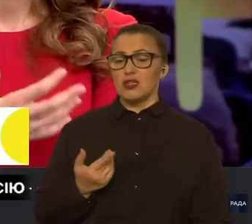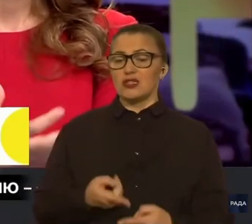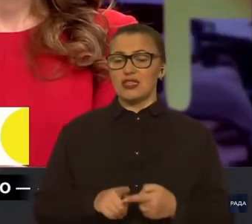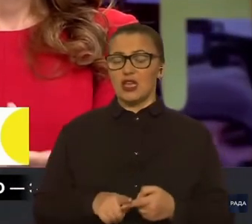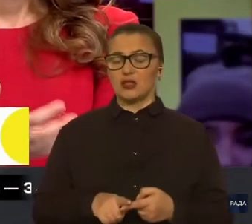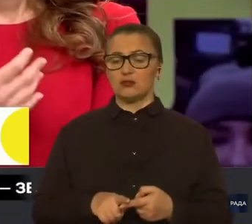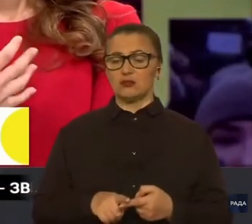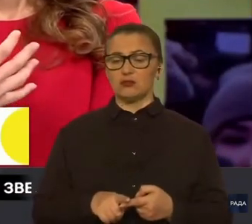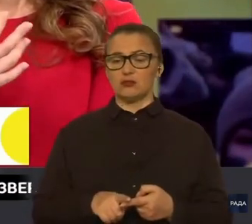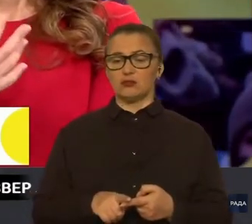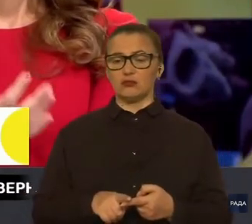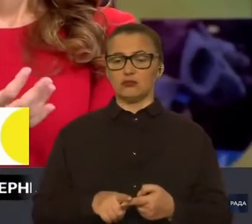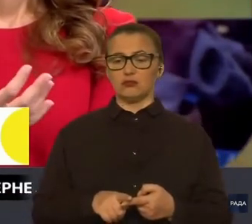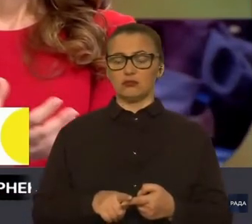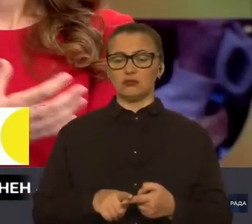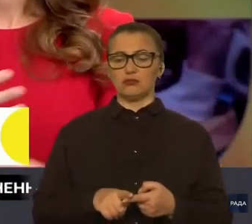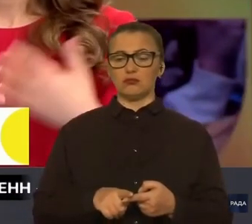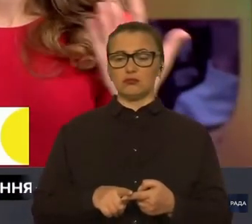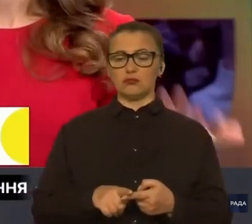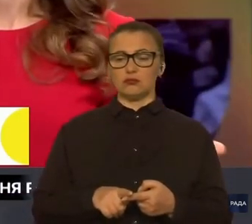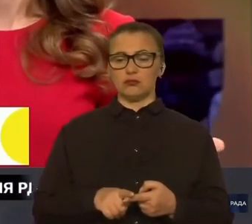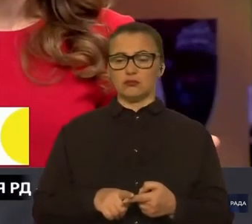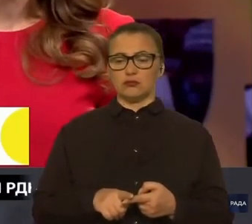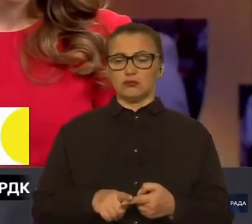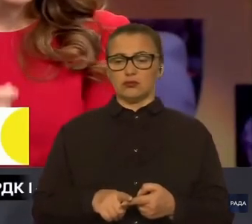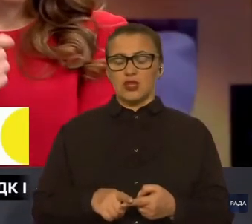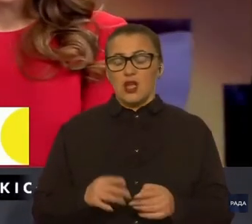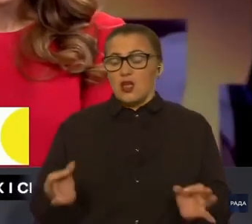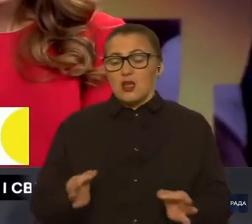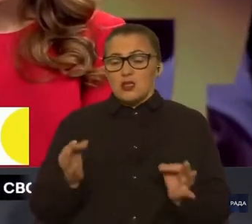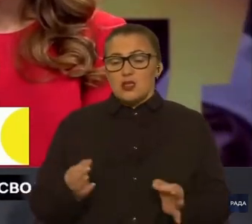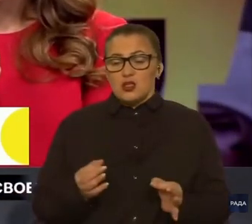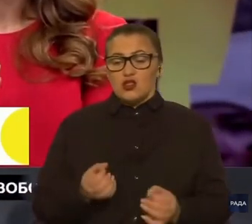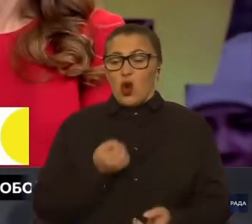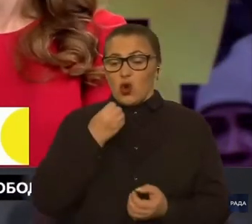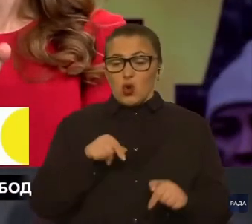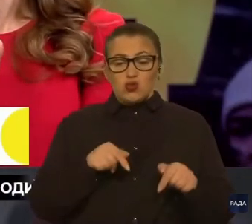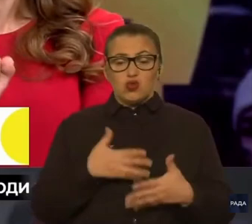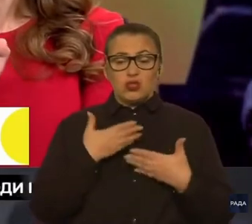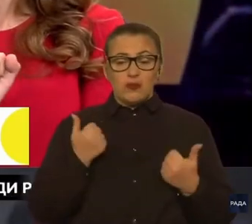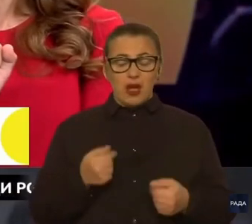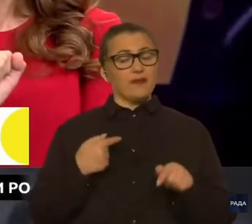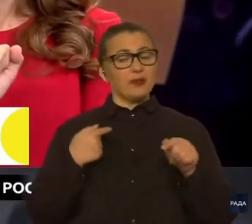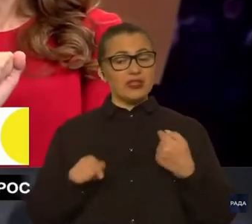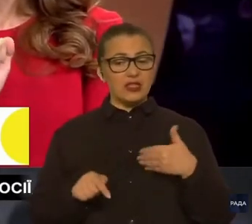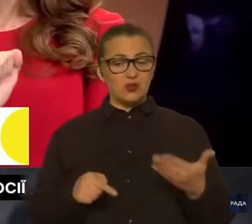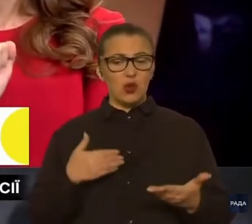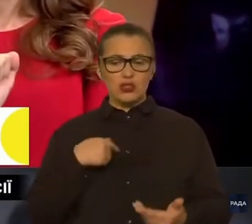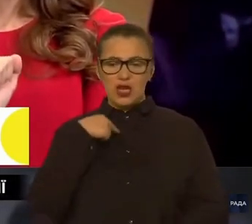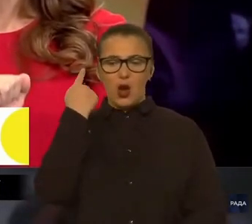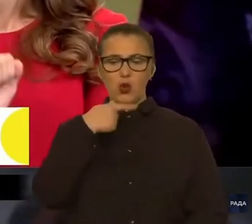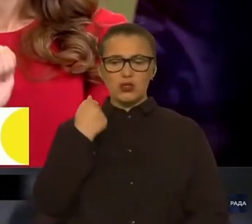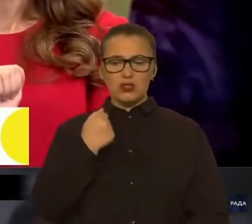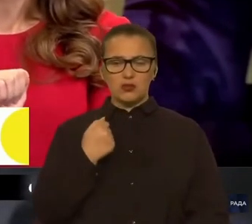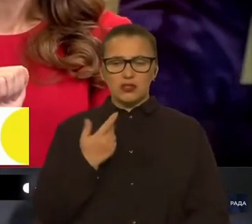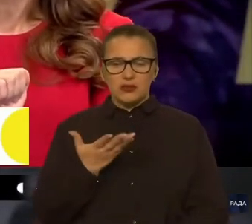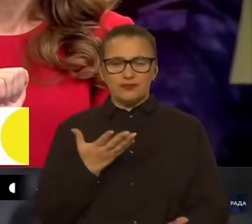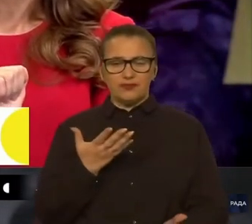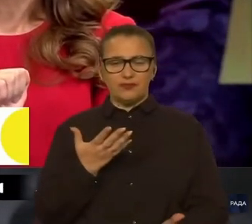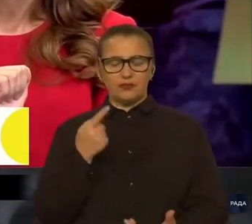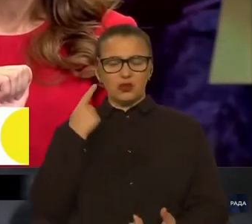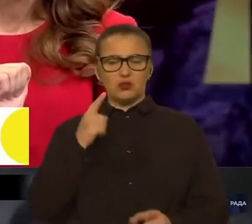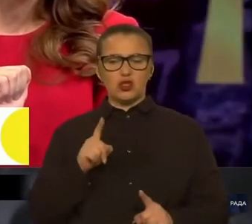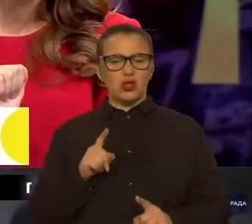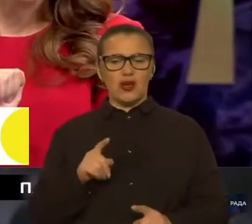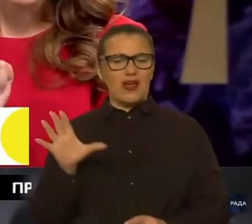скажімо так, нічого хорошого в тому нема. З іншого боку, я особисто тримаюся за той факт, що не все так